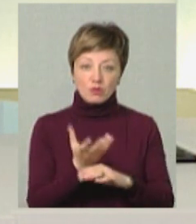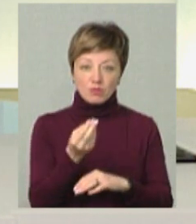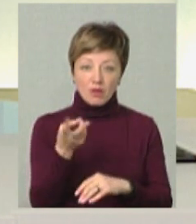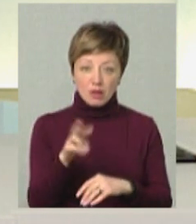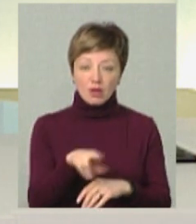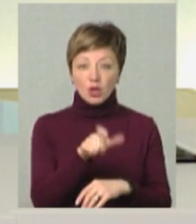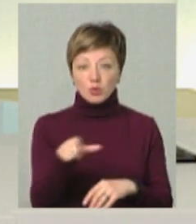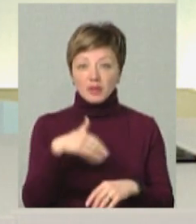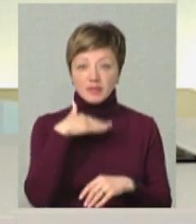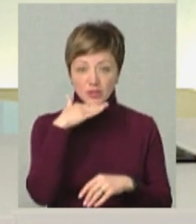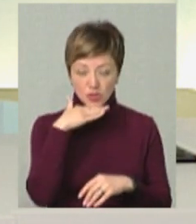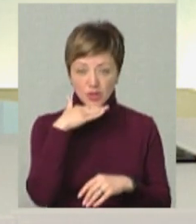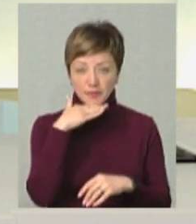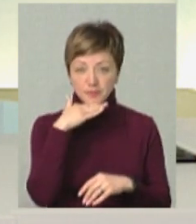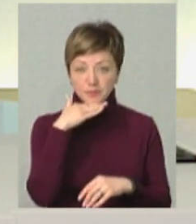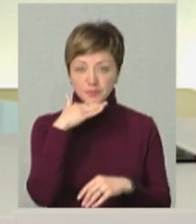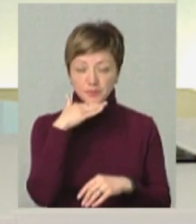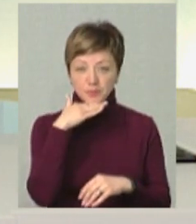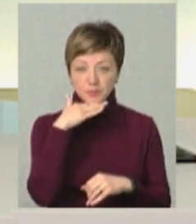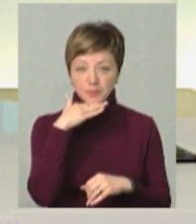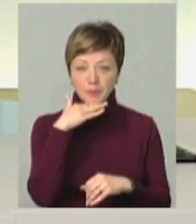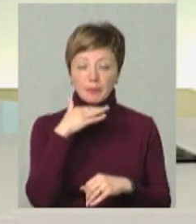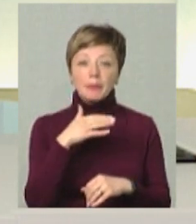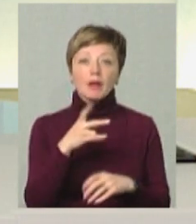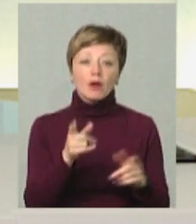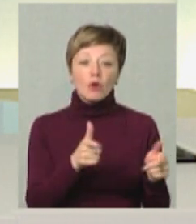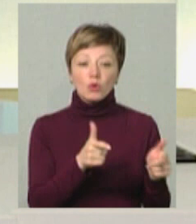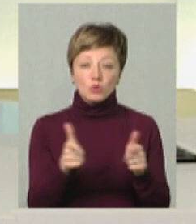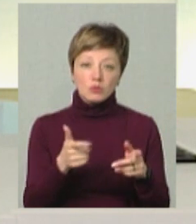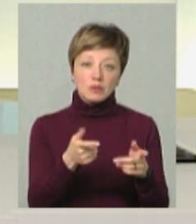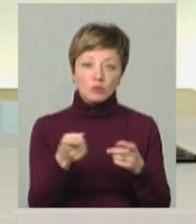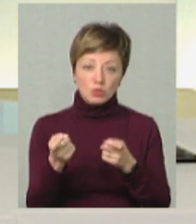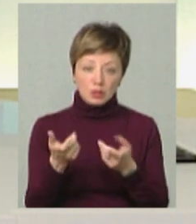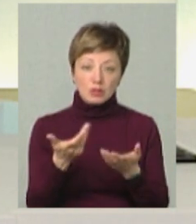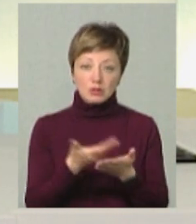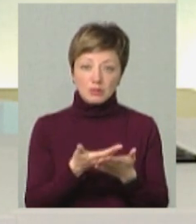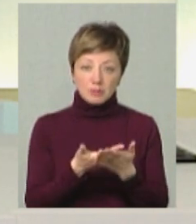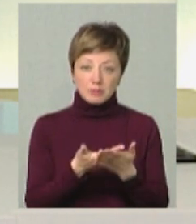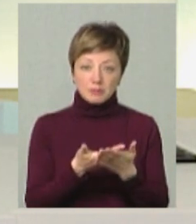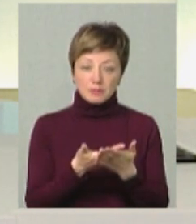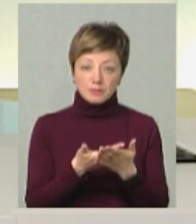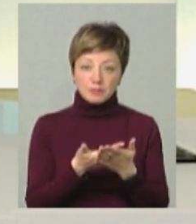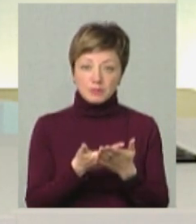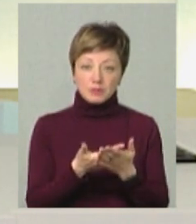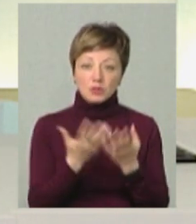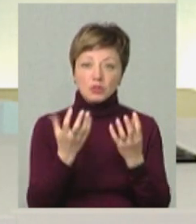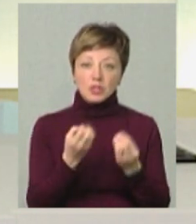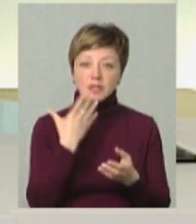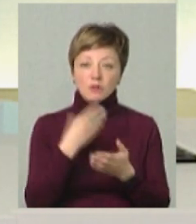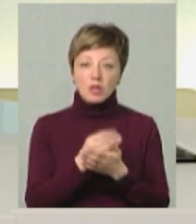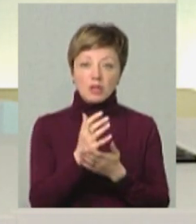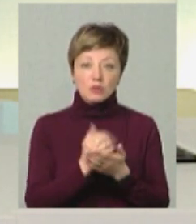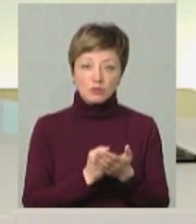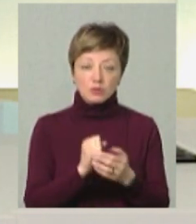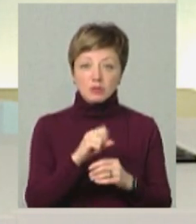людей вистачає, підрядники готові залучати, якби, ще свої ресурси,